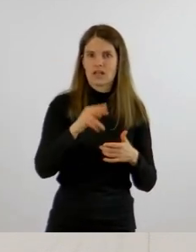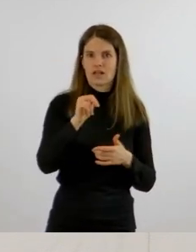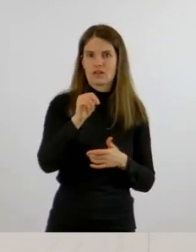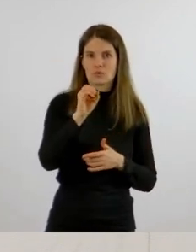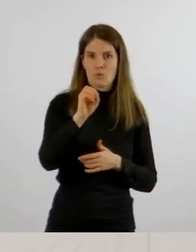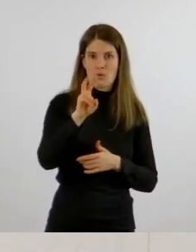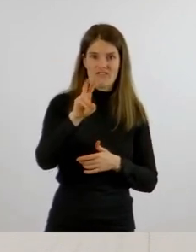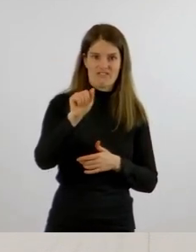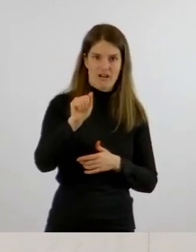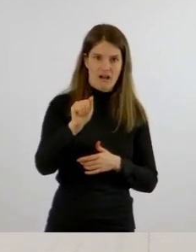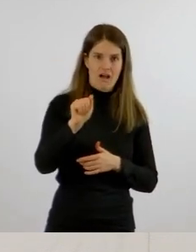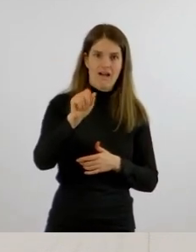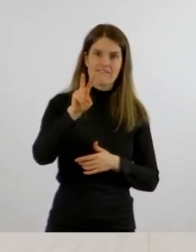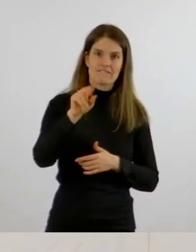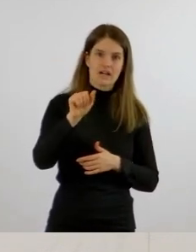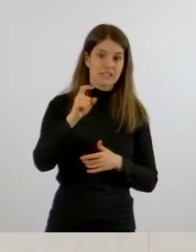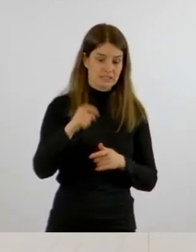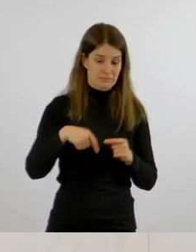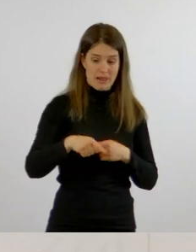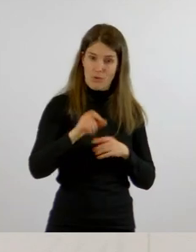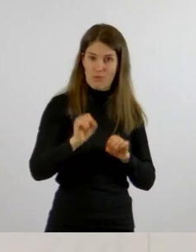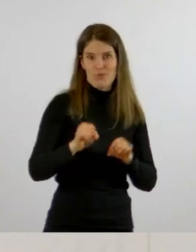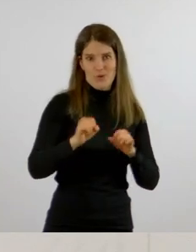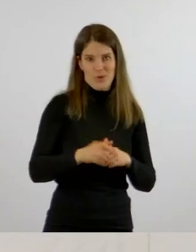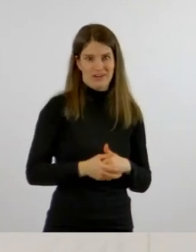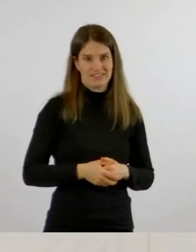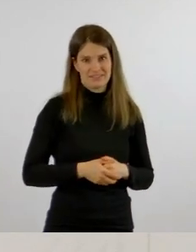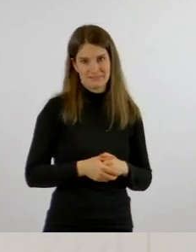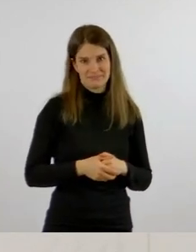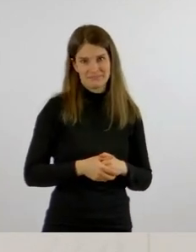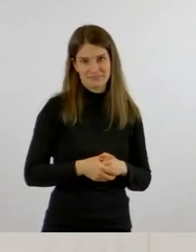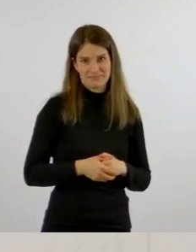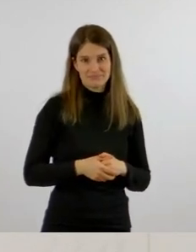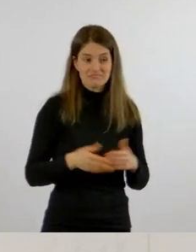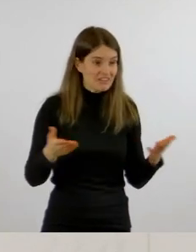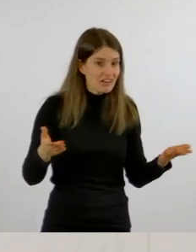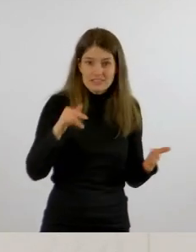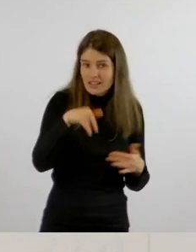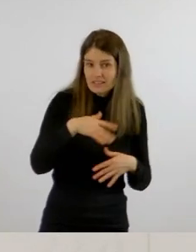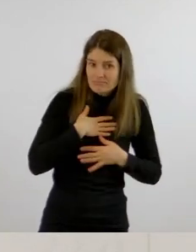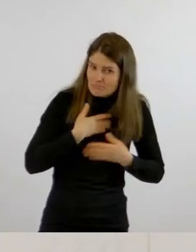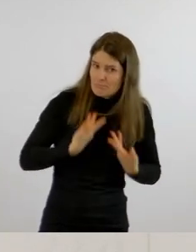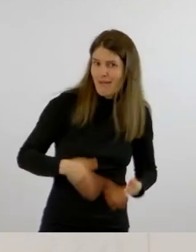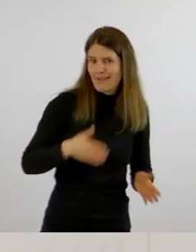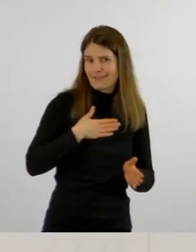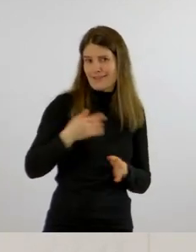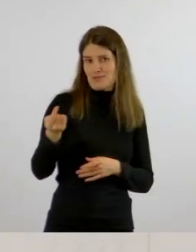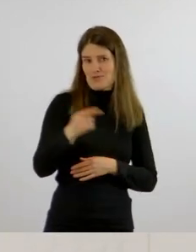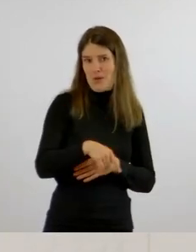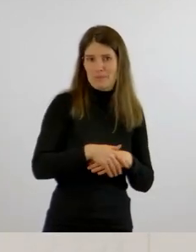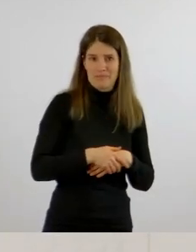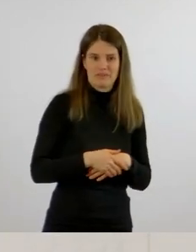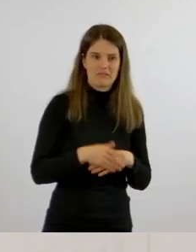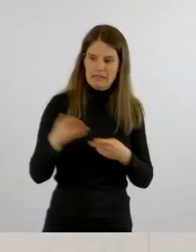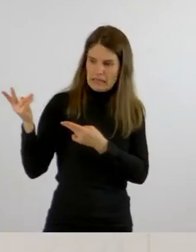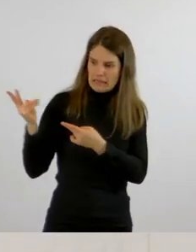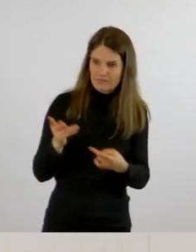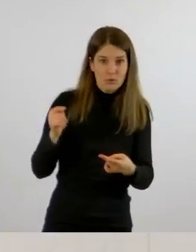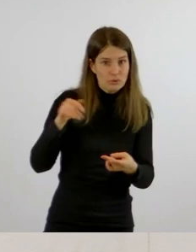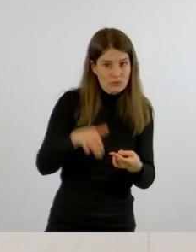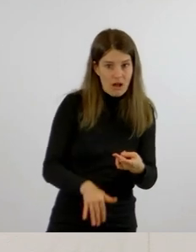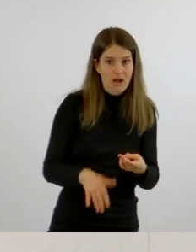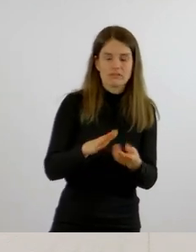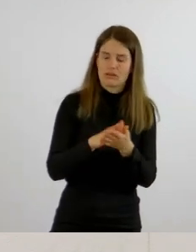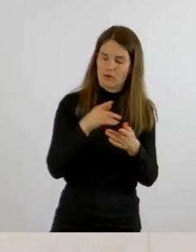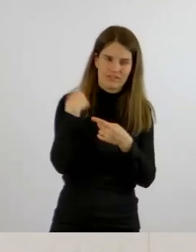Novavax aufwarten können. Sobald wir den Termin haben, sobald wir also die Lieferung erhalten haben, werden